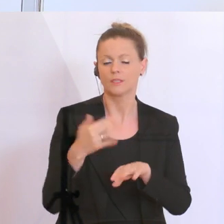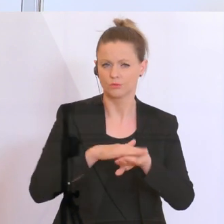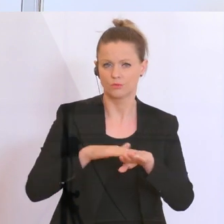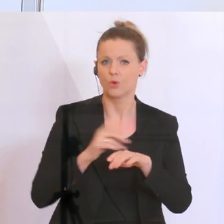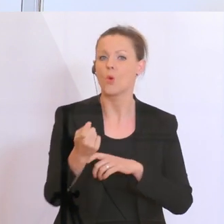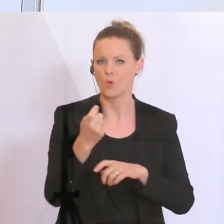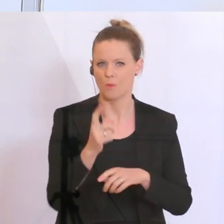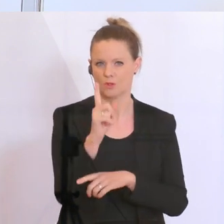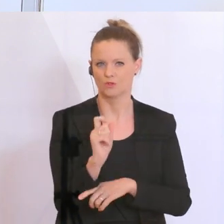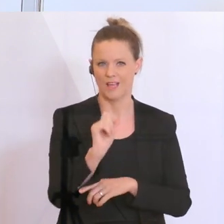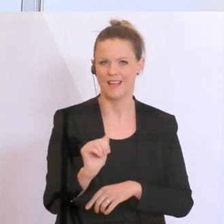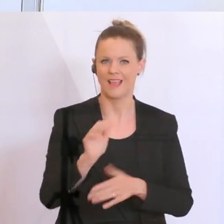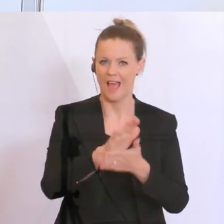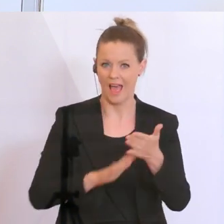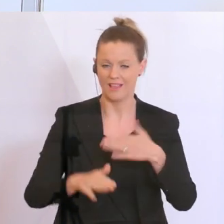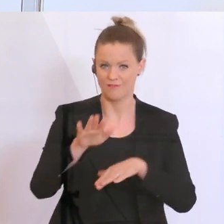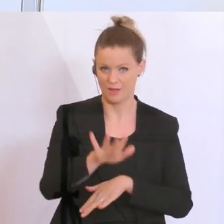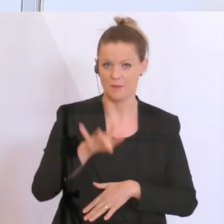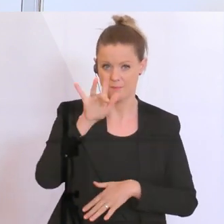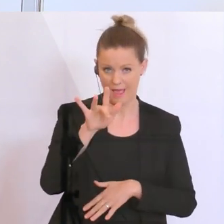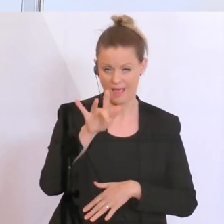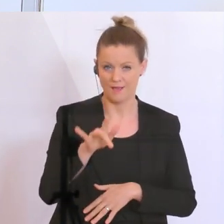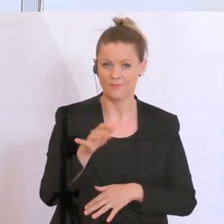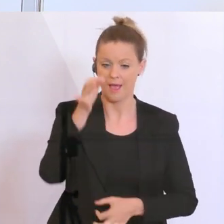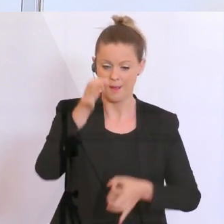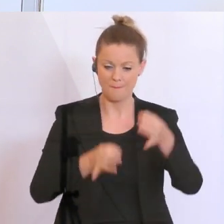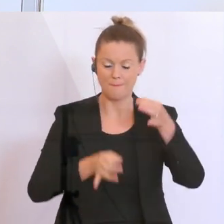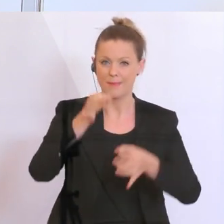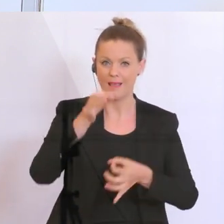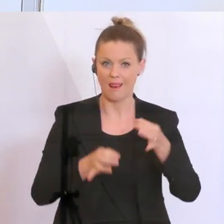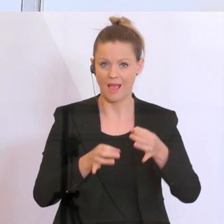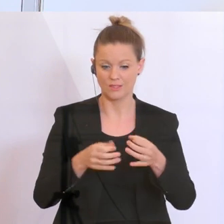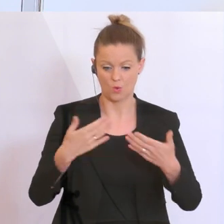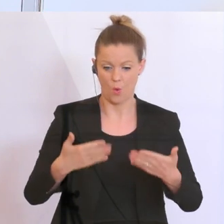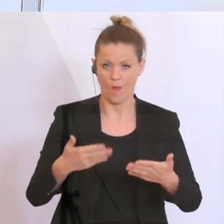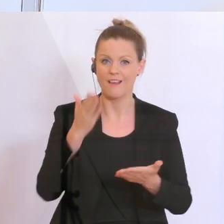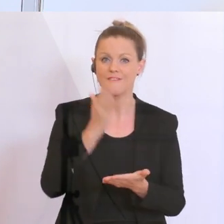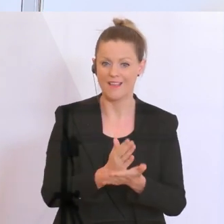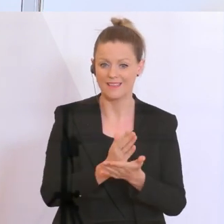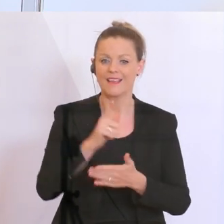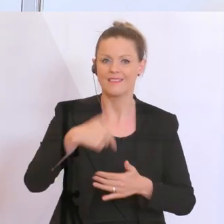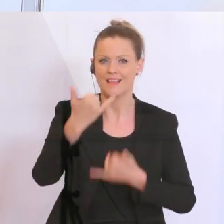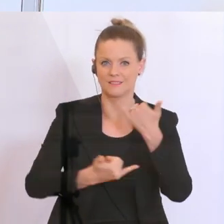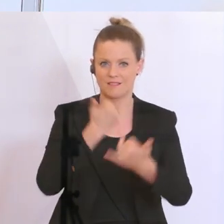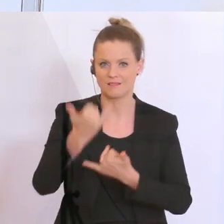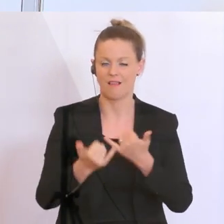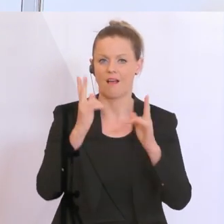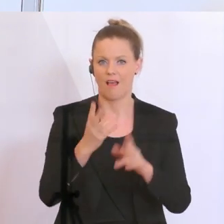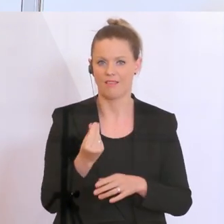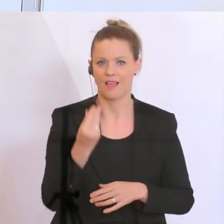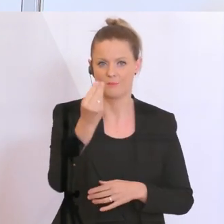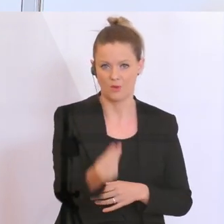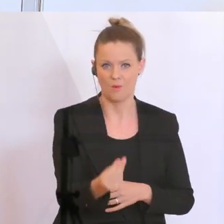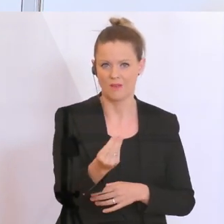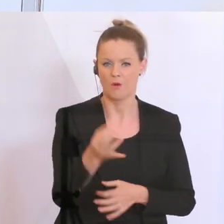Die Abrechnung erfolgt ja mit der Bilanz dieses Jahres, das heißt nächstes Jahr und in der Kombination soll das eben dazu